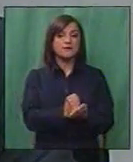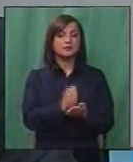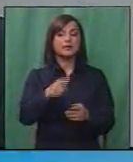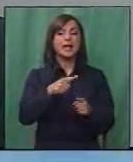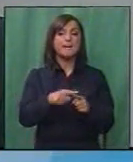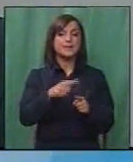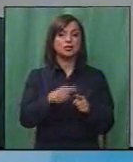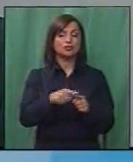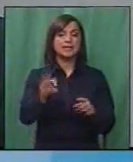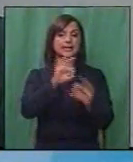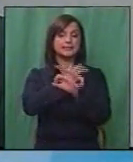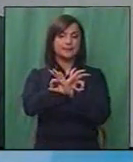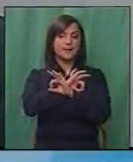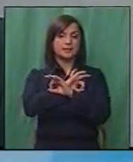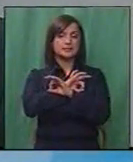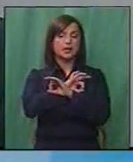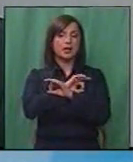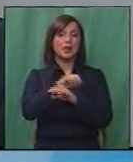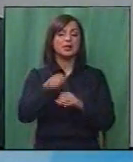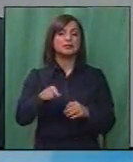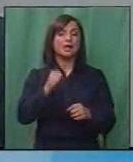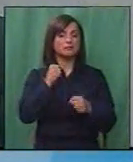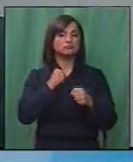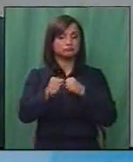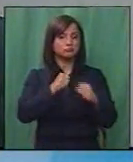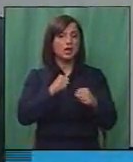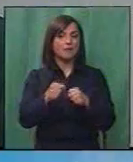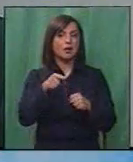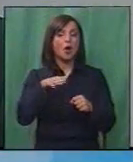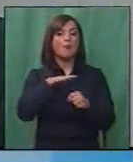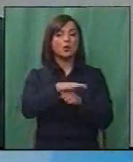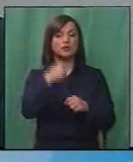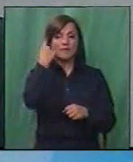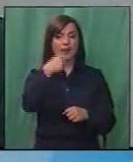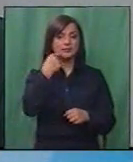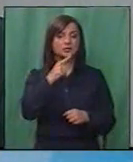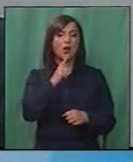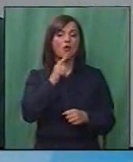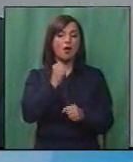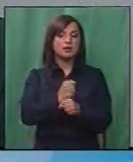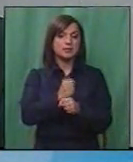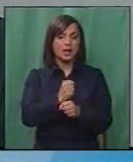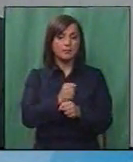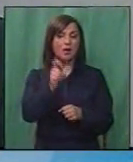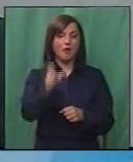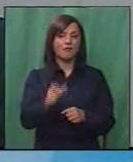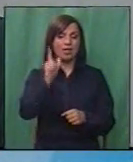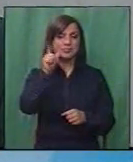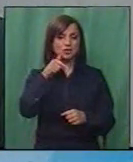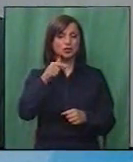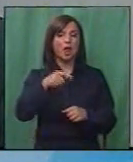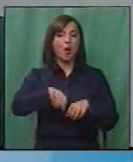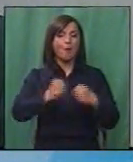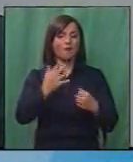причините за смртта се насилни, против лицето кое што ги нанел тие тешки